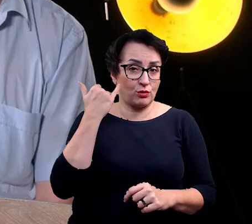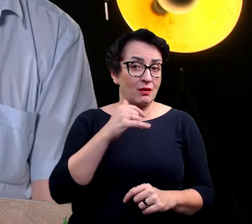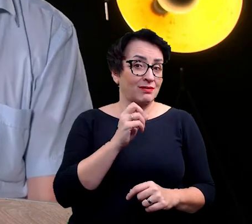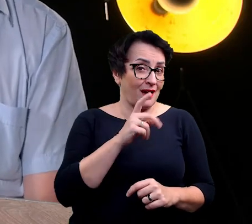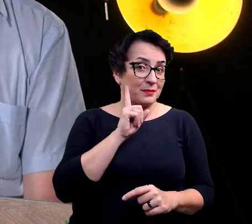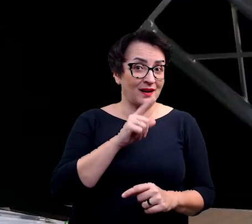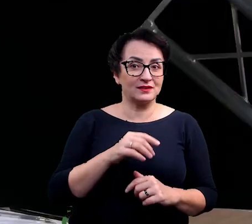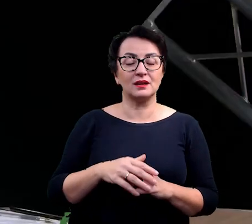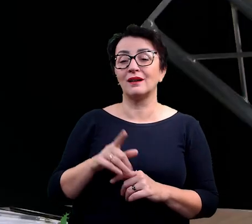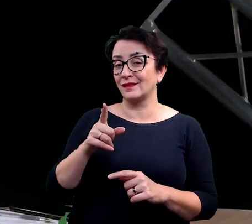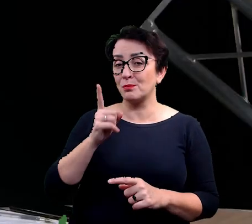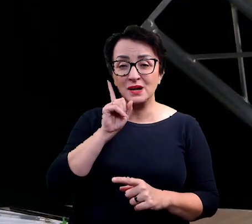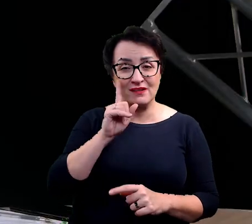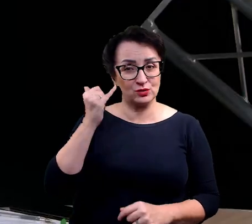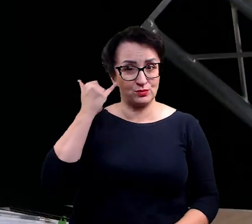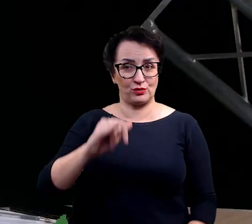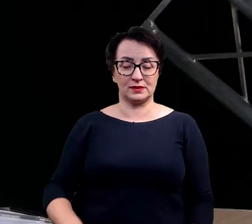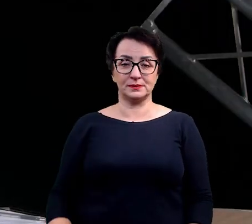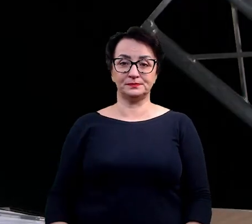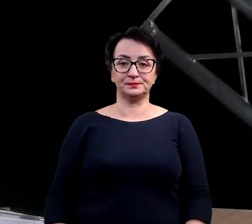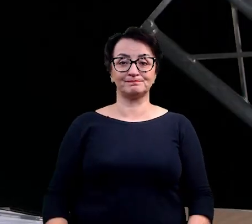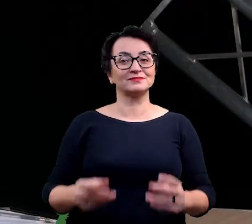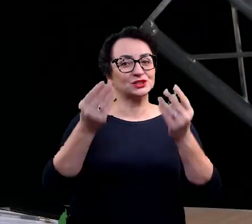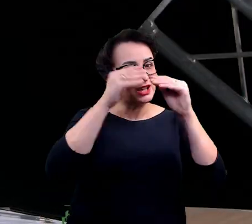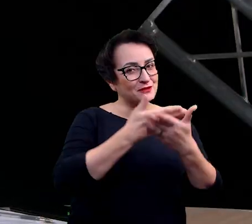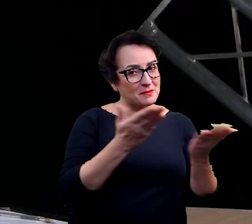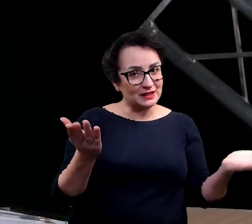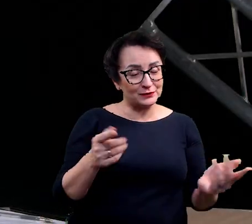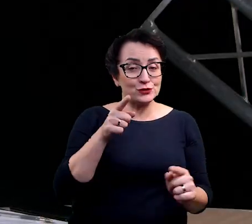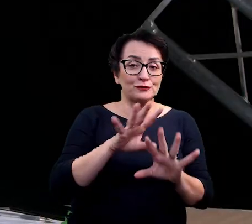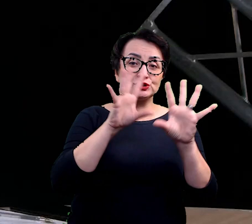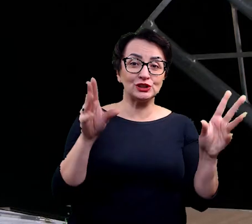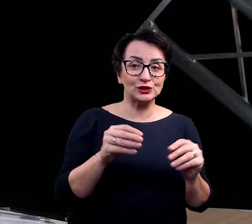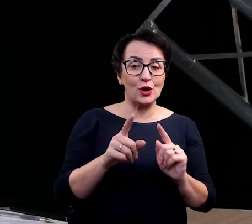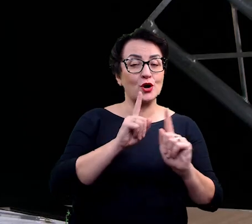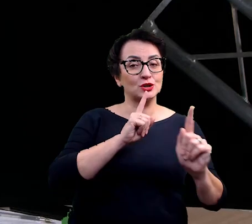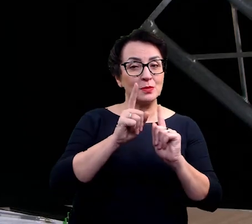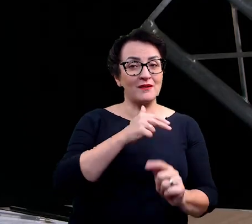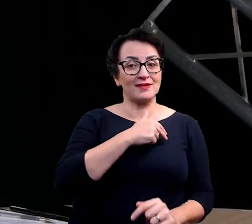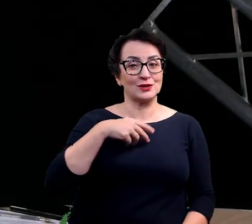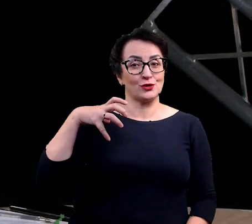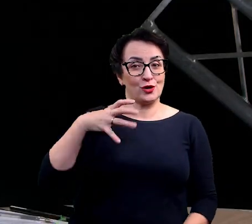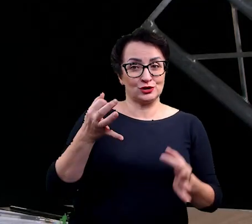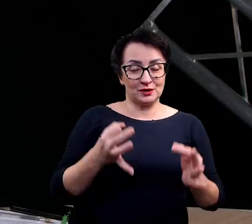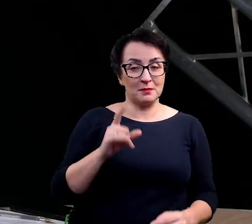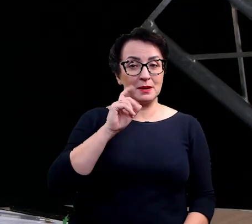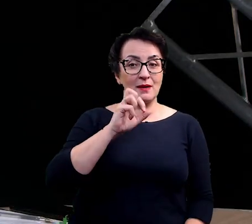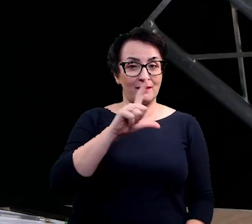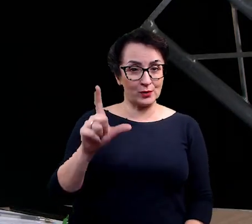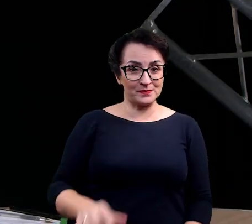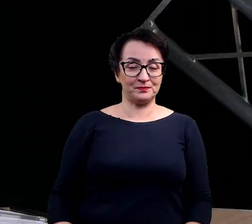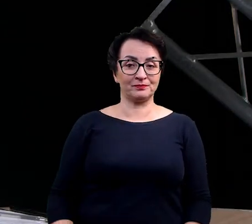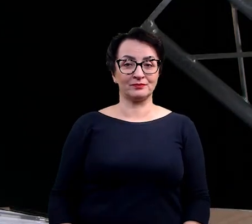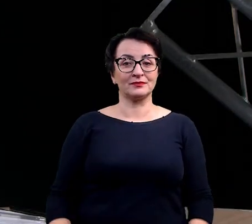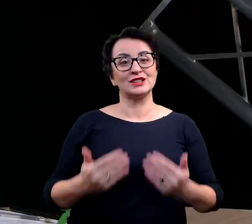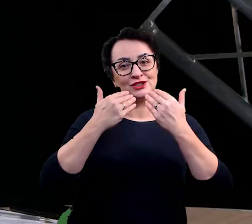byłby prawdziwy błąd. Drodzy Państwo, to tyle, jeśli chodzi o rozmowę z naszym dzisiejszym gościem, Pawłem. Ja Państwu bardzo dziękujemy się,